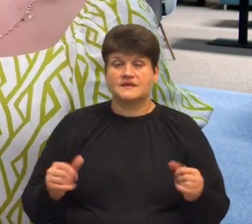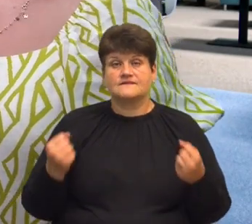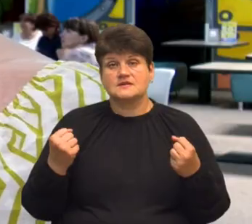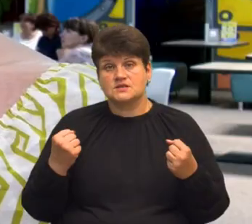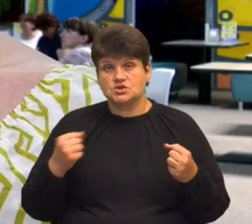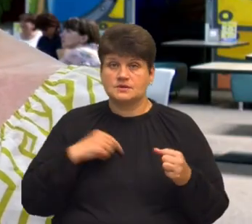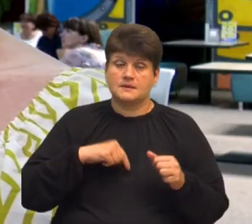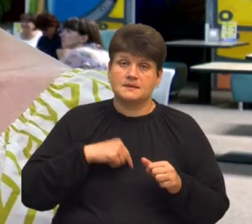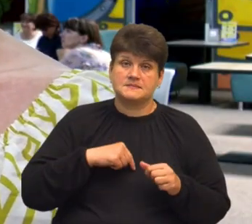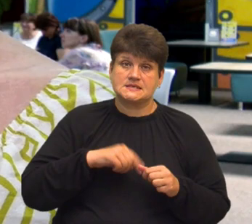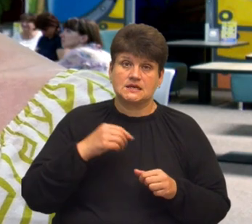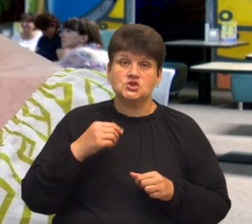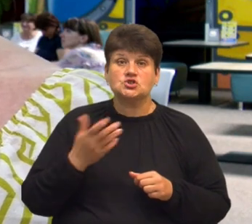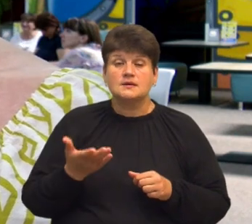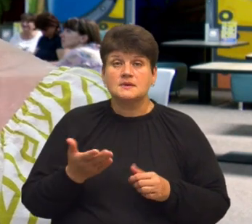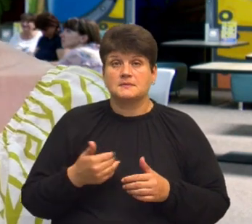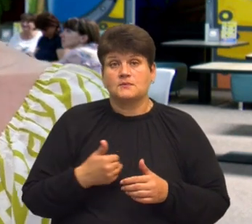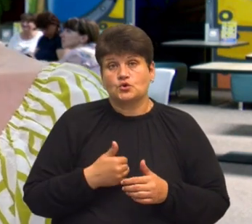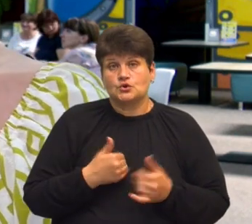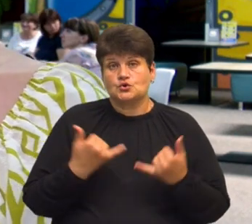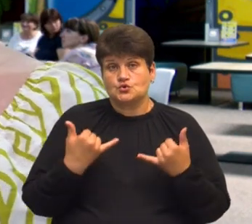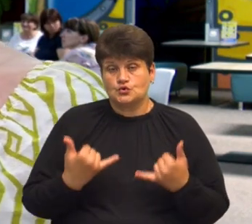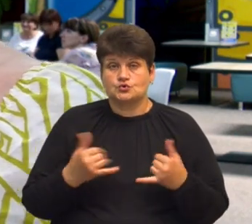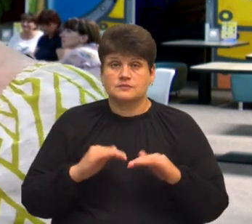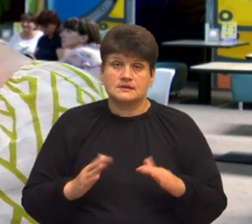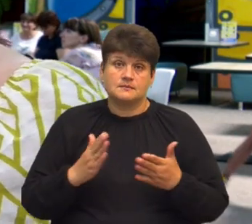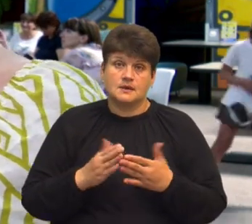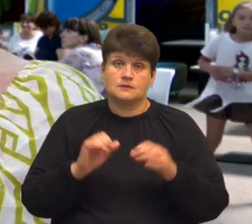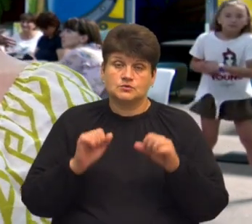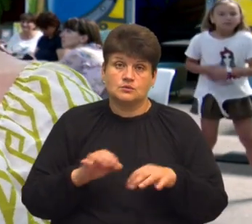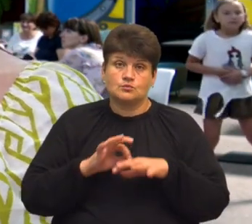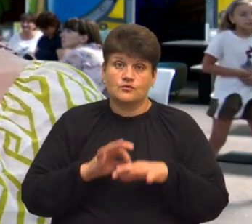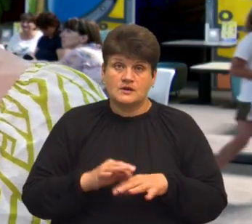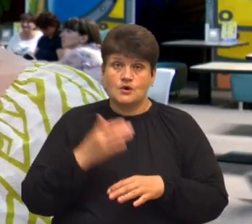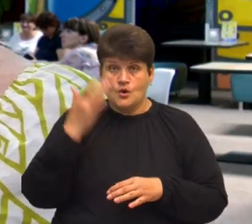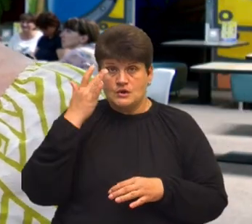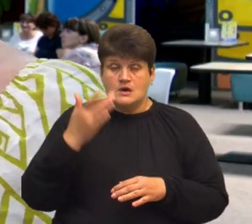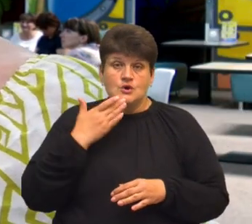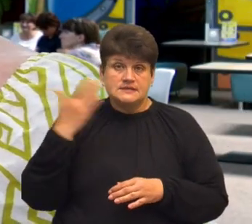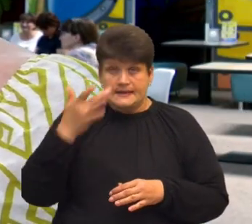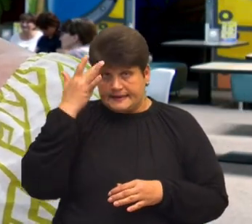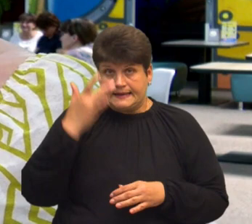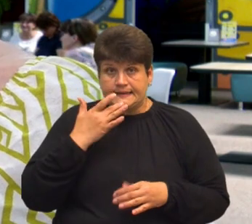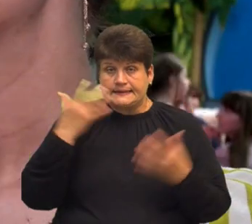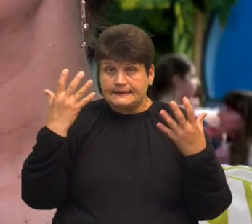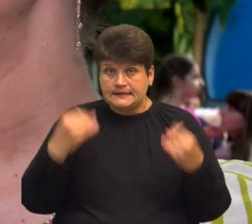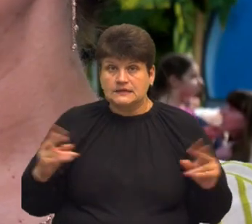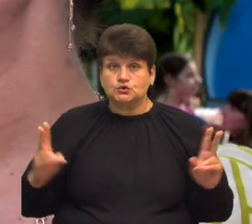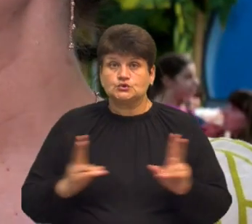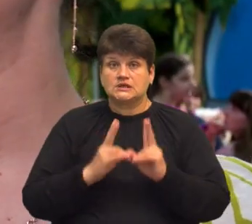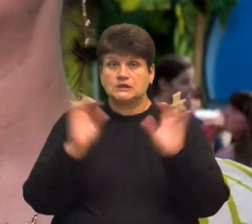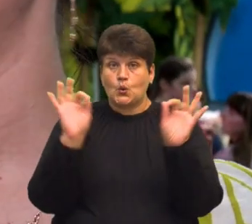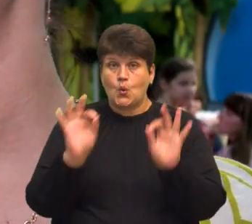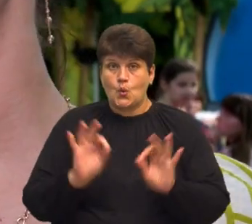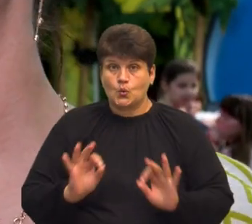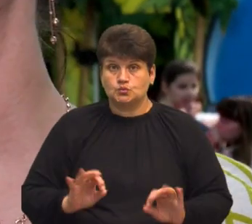психічними. Ми сьогодні хотіли, щоб дітки мали можливість провести останні літні дні і зустріти осінь. Скажемо так,